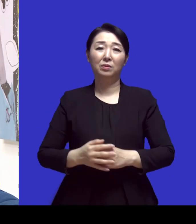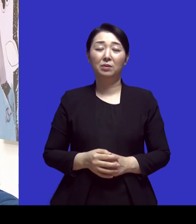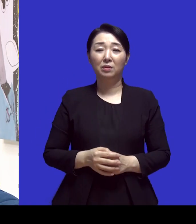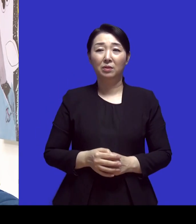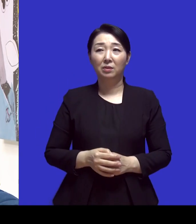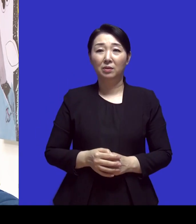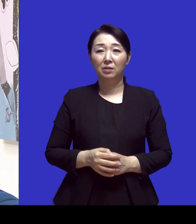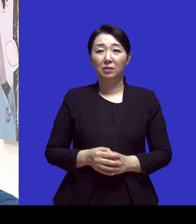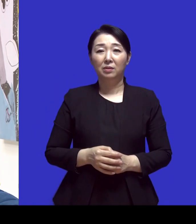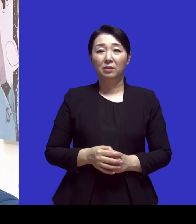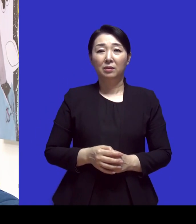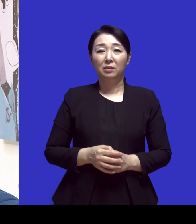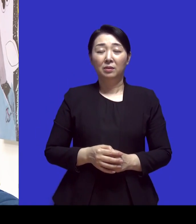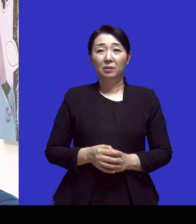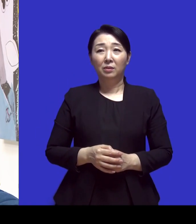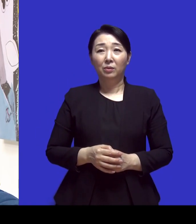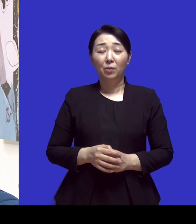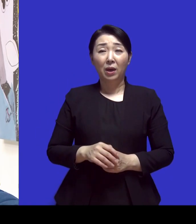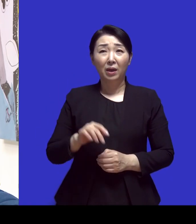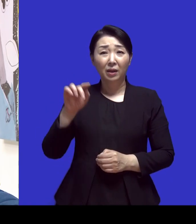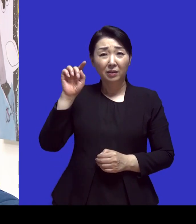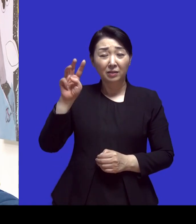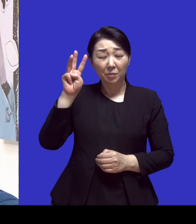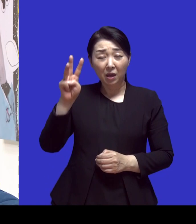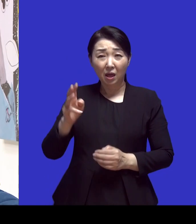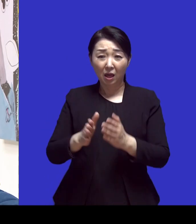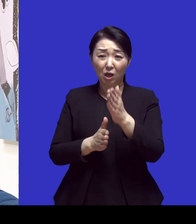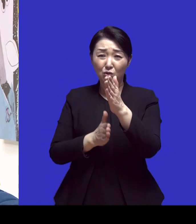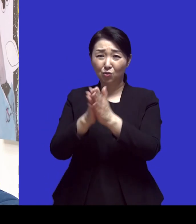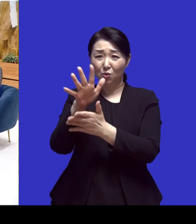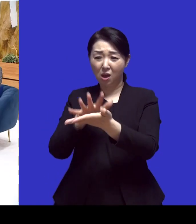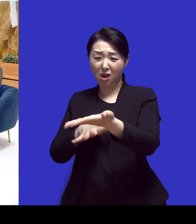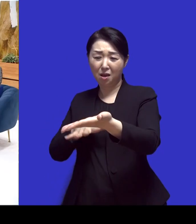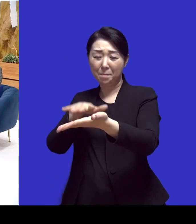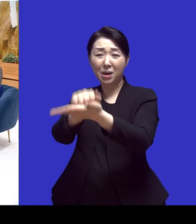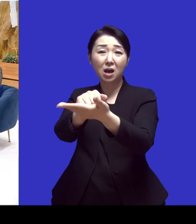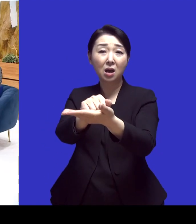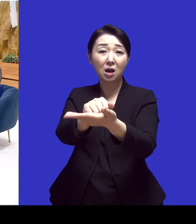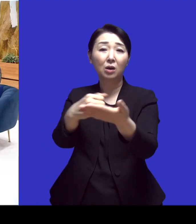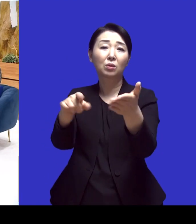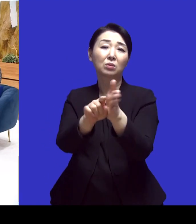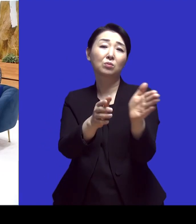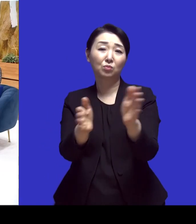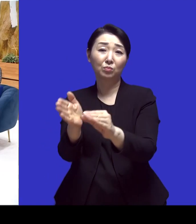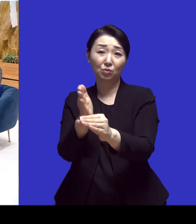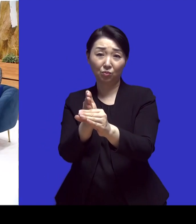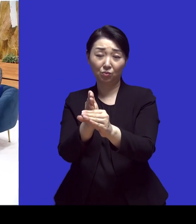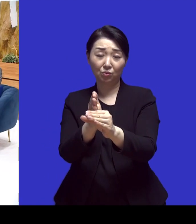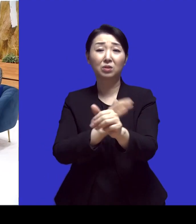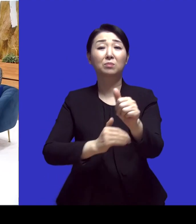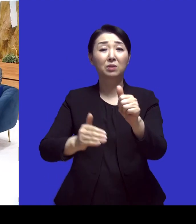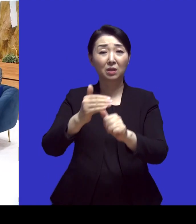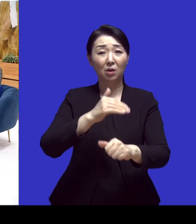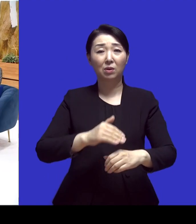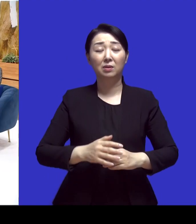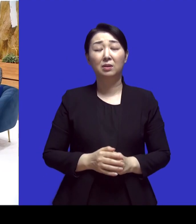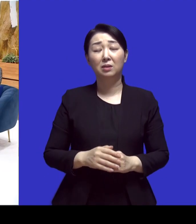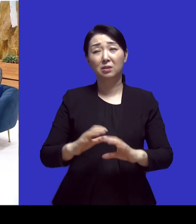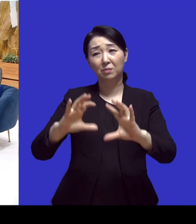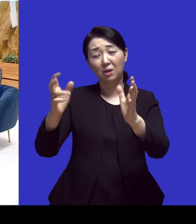반군이 2, 3일 이내로 수도 진격하려고 준비를 하고 있어요 지금 현재요? 지금 굉장히 국가